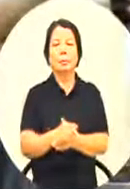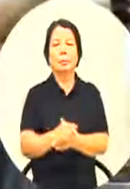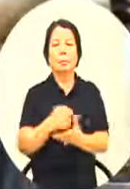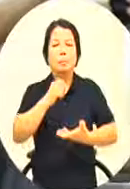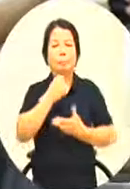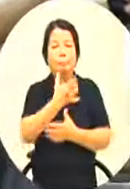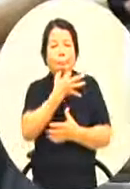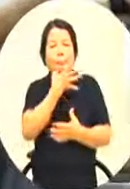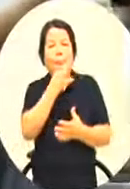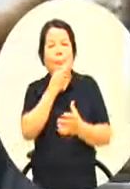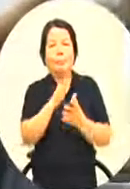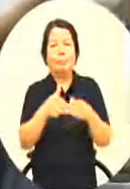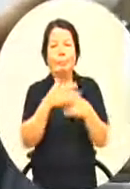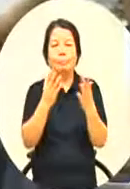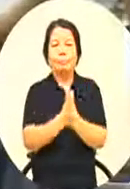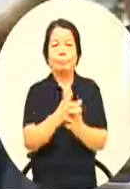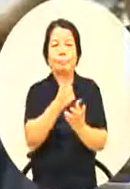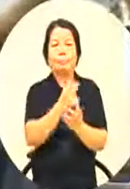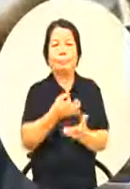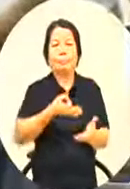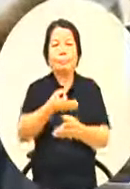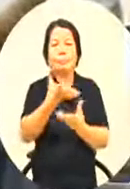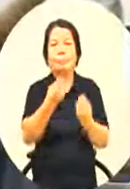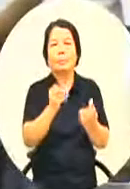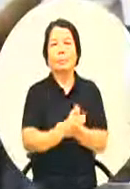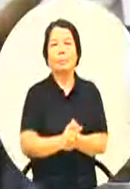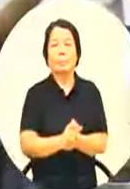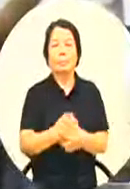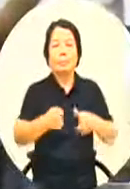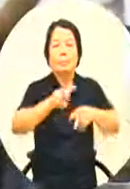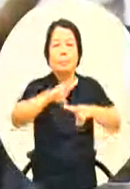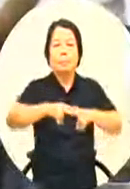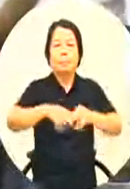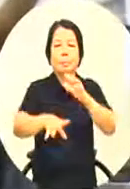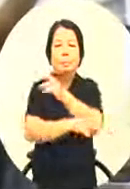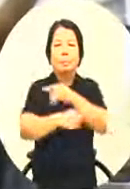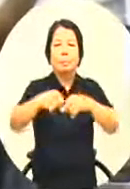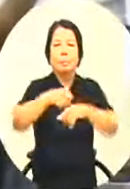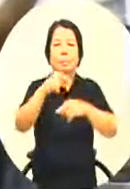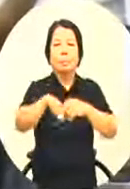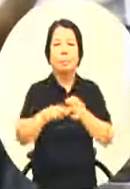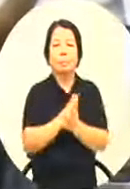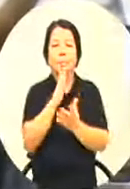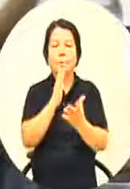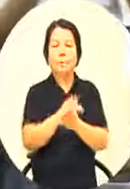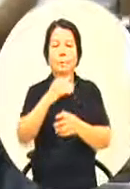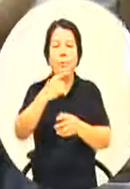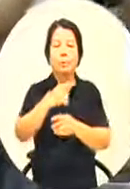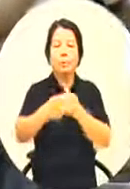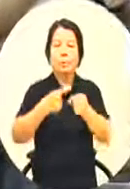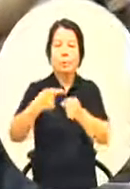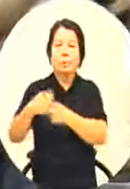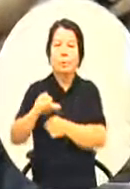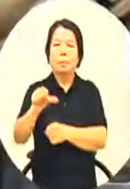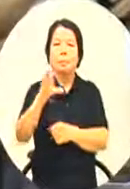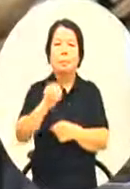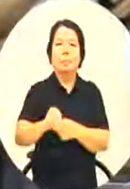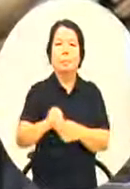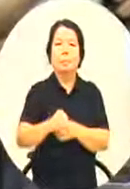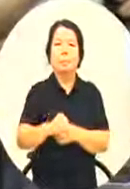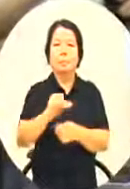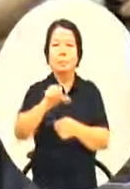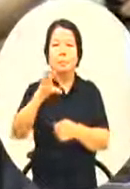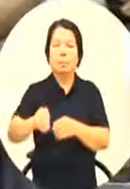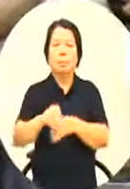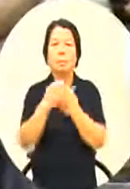账我们就自己成立一个基金你从我们的公共艺术基金也可以来成立或者是编每年编五百万五百万每年就累积五百万